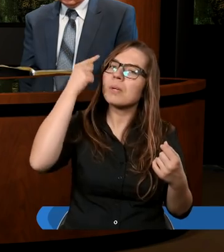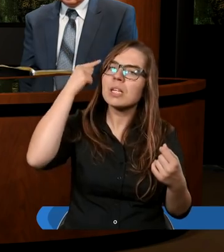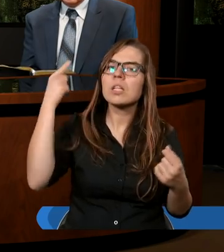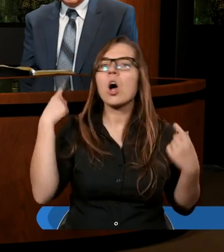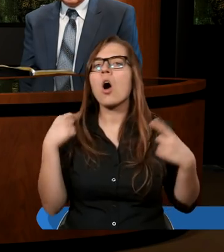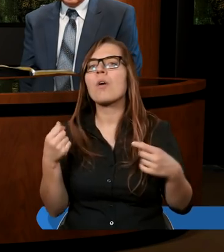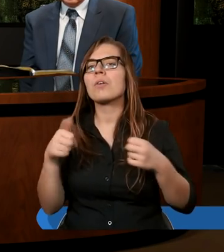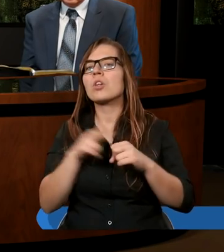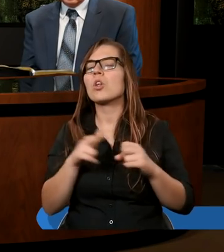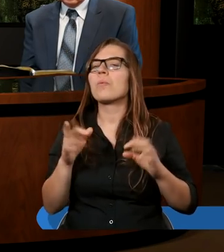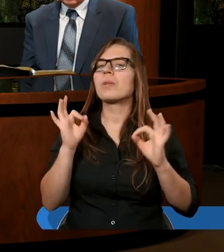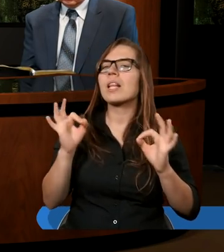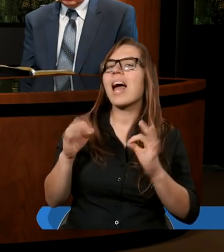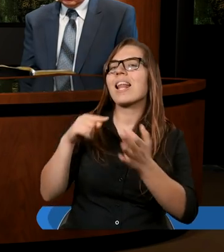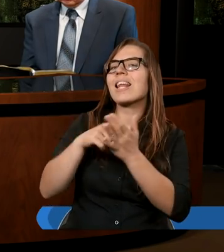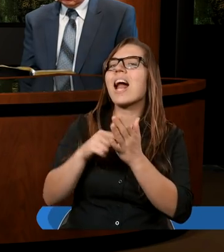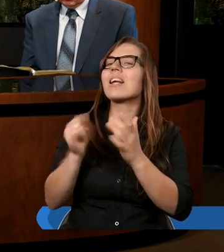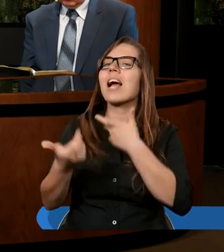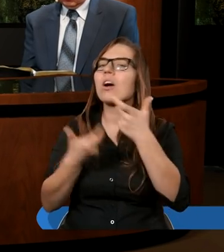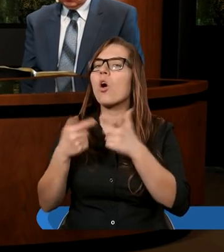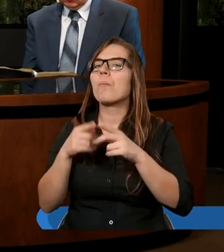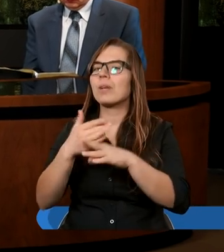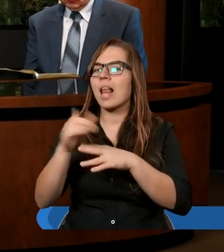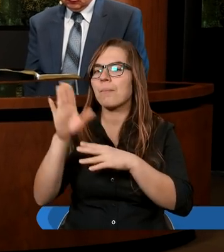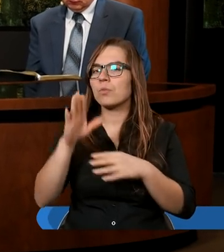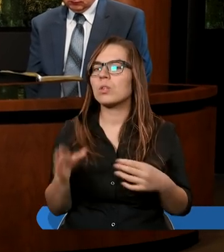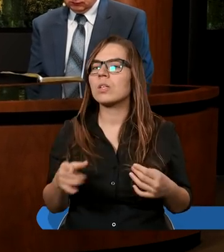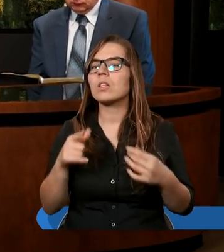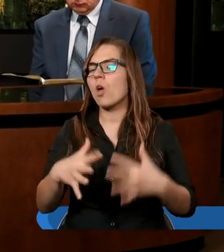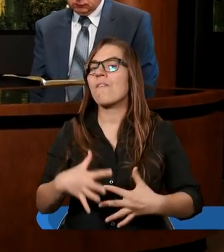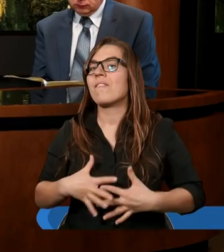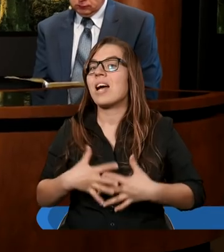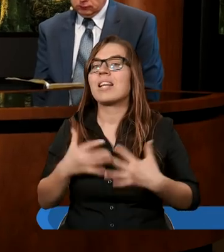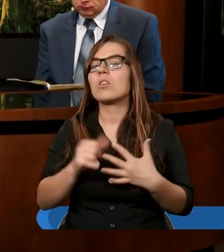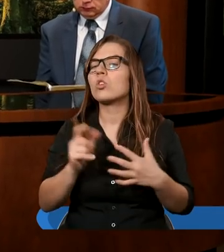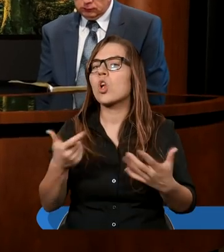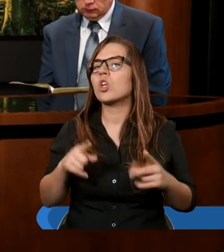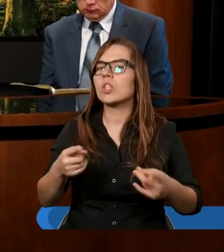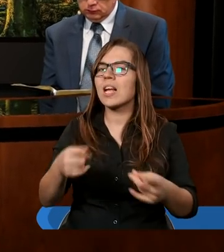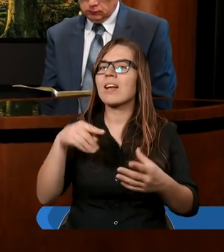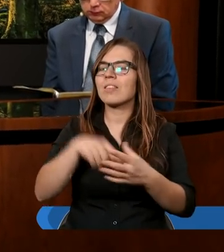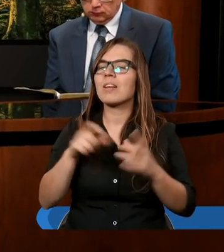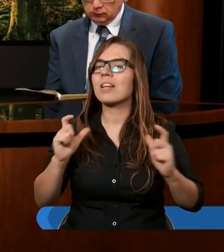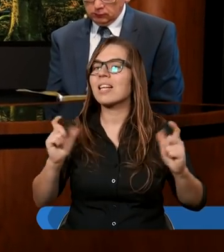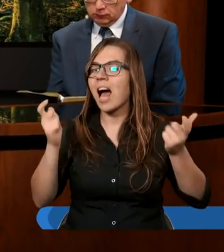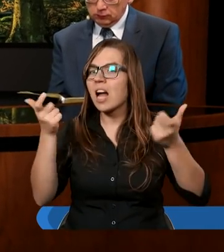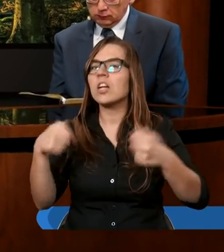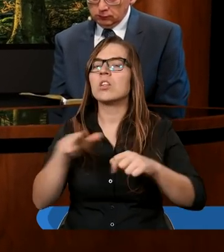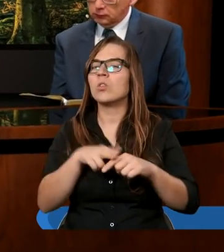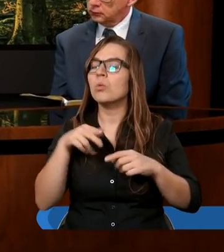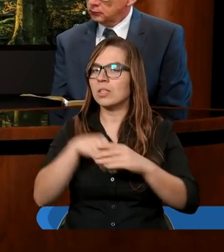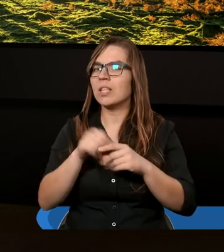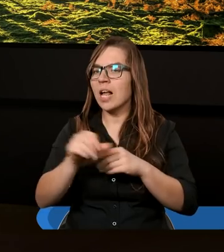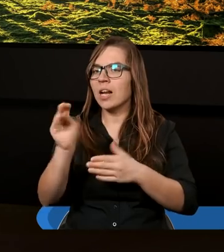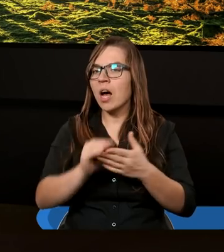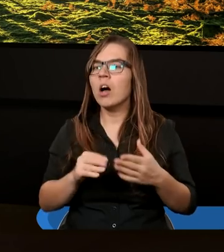panowaniem tego samego Boga i ma ten sam cel. Dziękuję. No w ogóle fascynujące, co się dzieje w wyniku tych zdarzeń. Tam jest napisane,